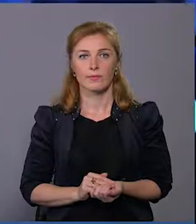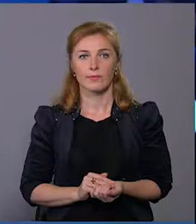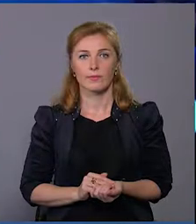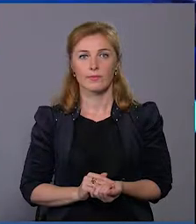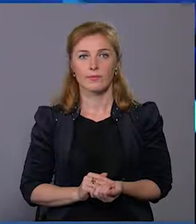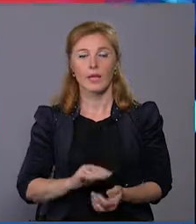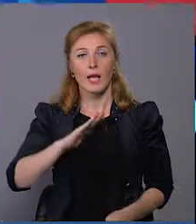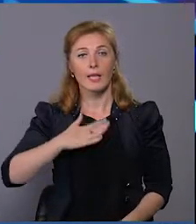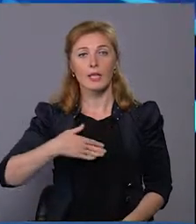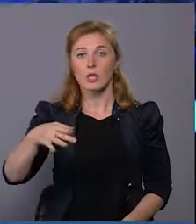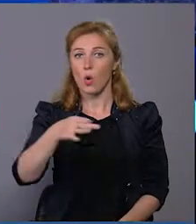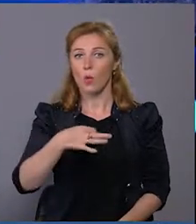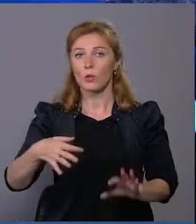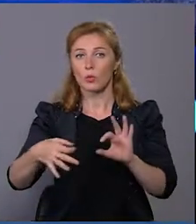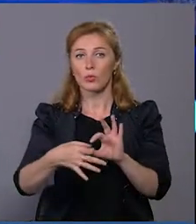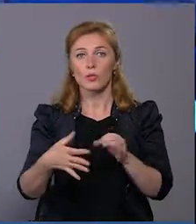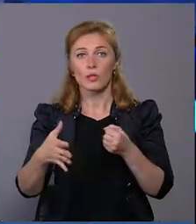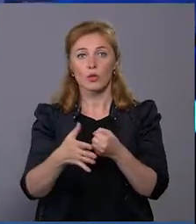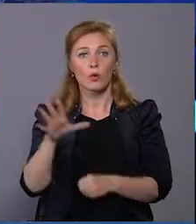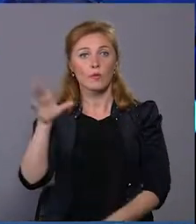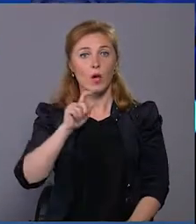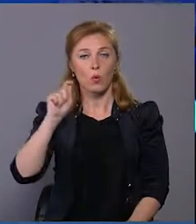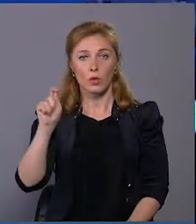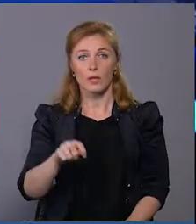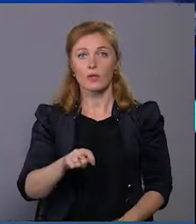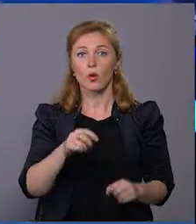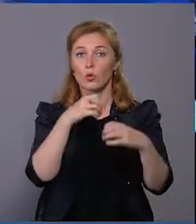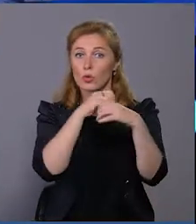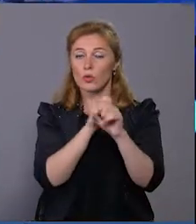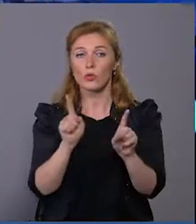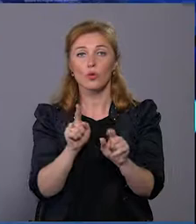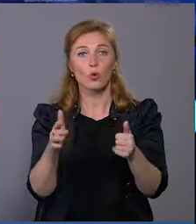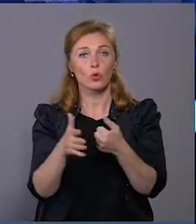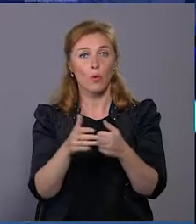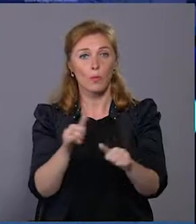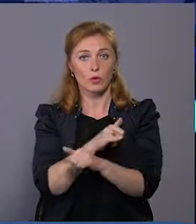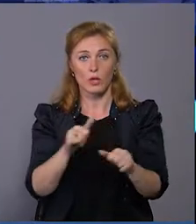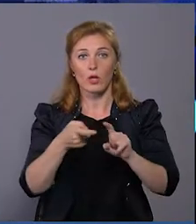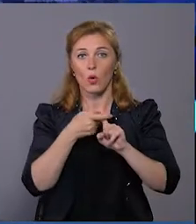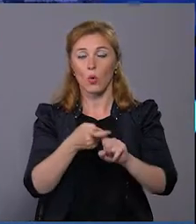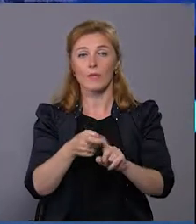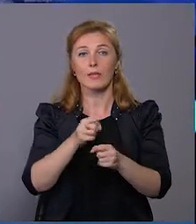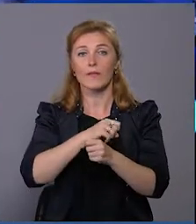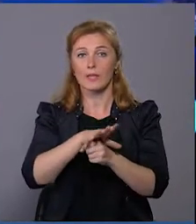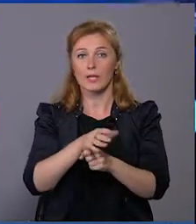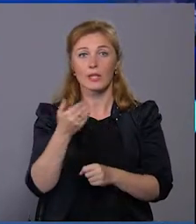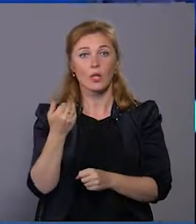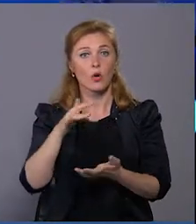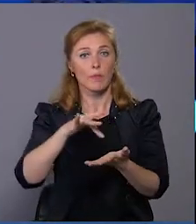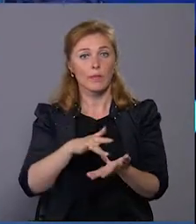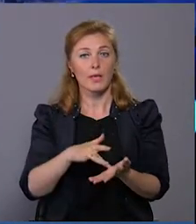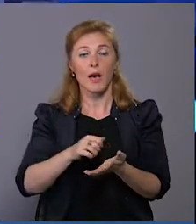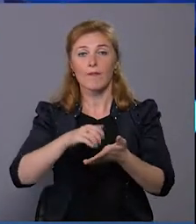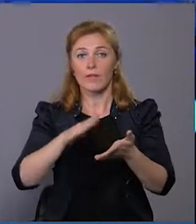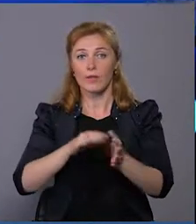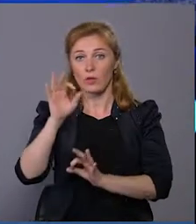Наша область долучиться до всеукраїнського дослідження щодо поширення ковід-19. Його мета – визначити відсоток людей,